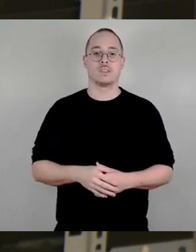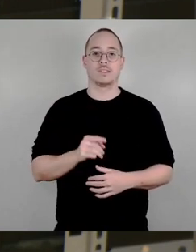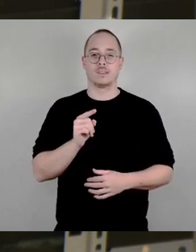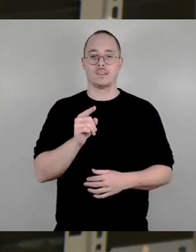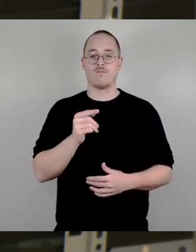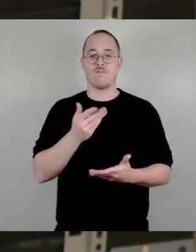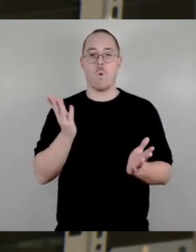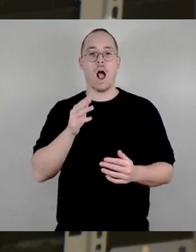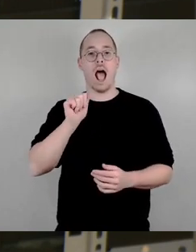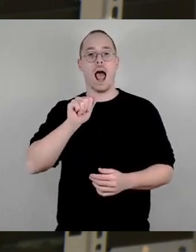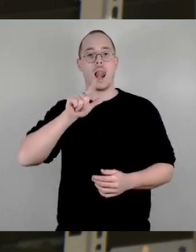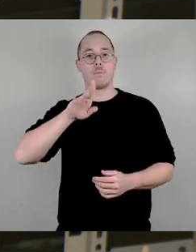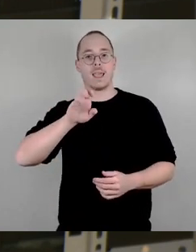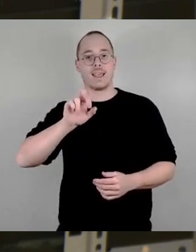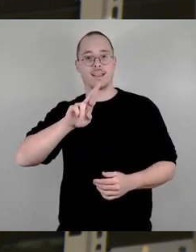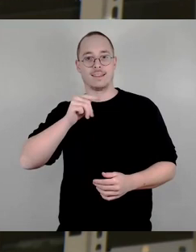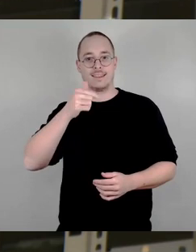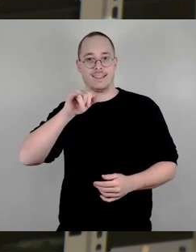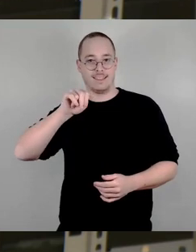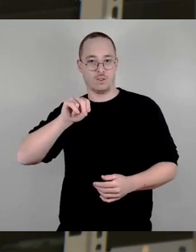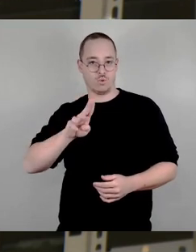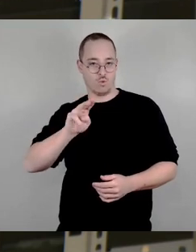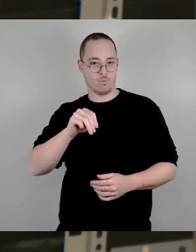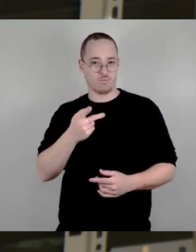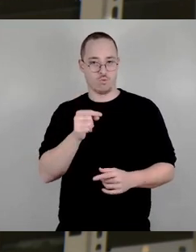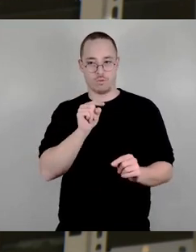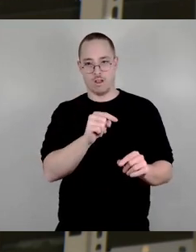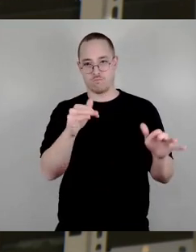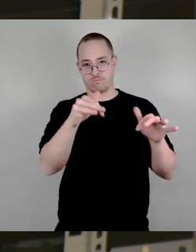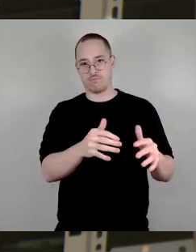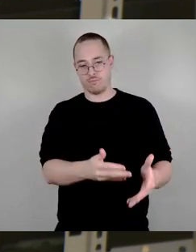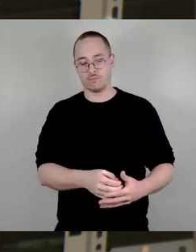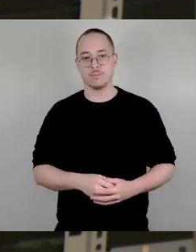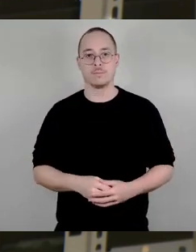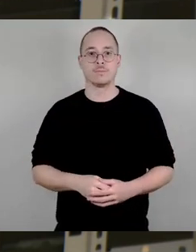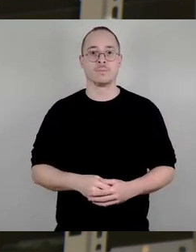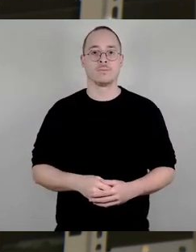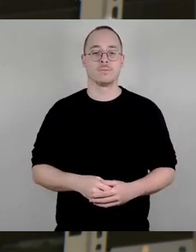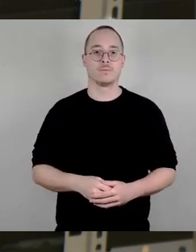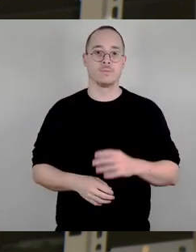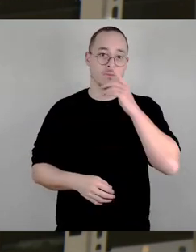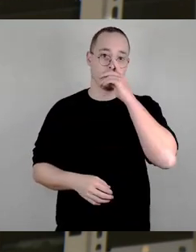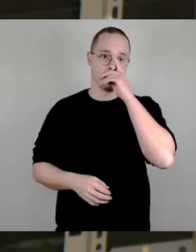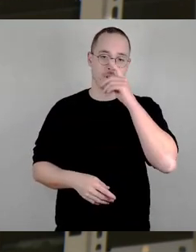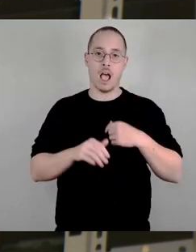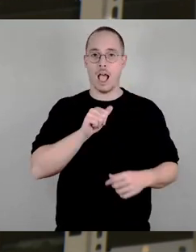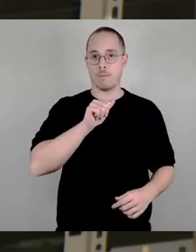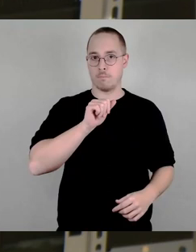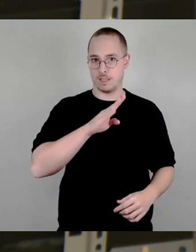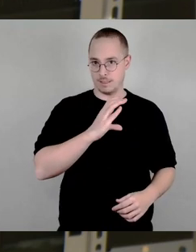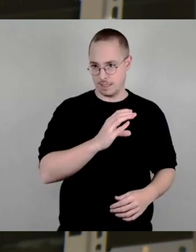Erfahrung sowohl im direkten kirchgemeindlichen Umfeld als auch an den ABT-Tischen ist, wir,